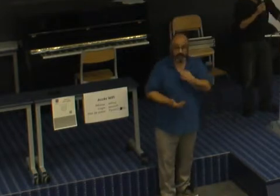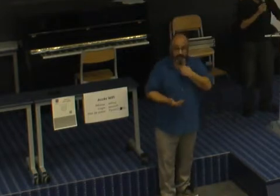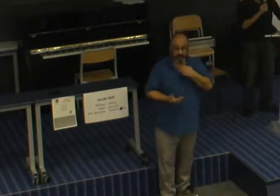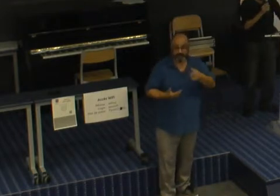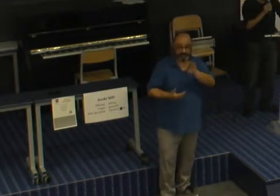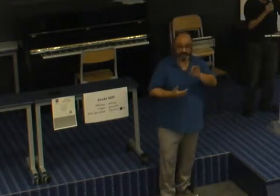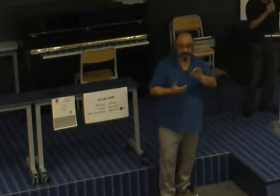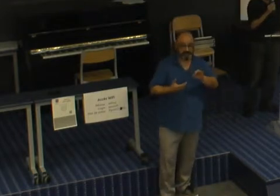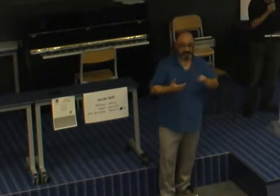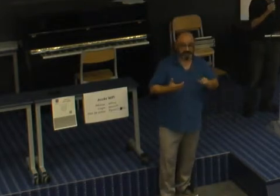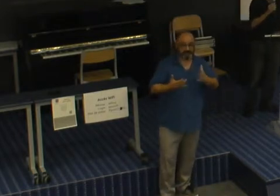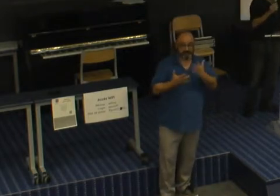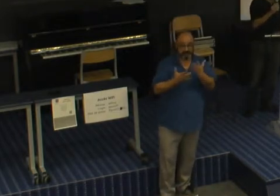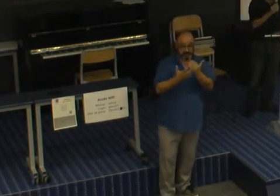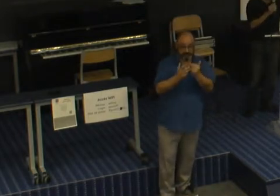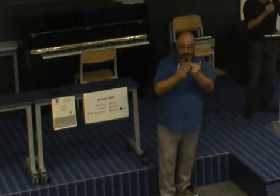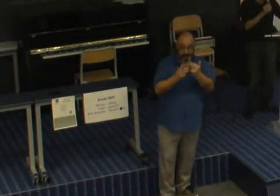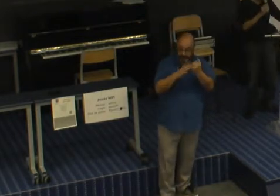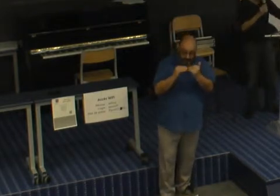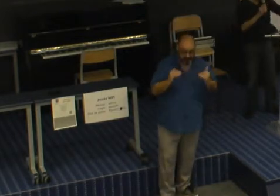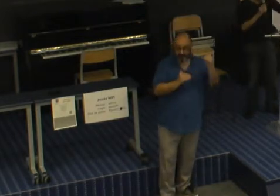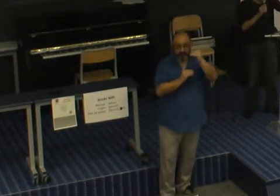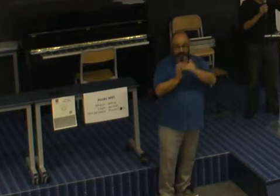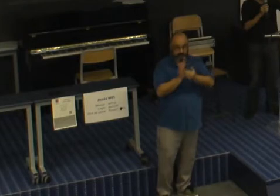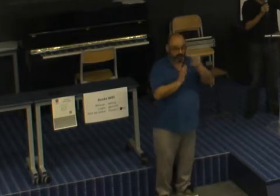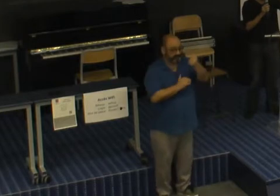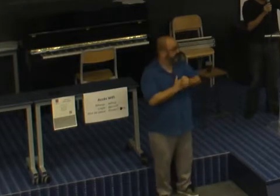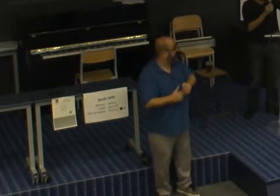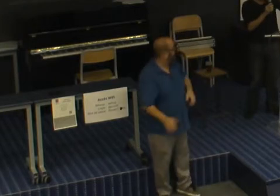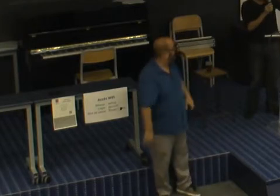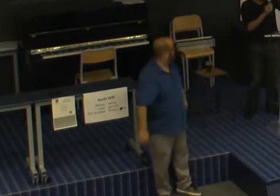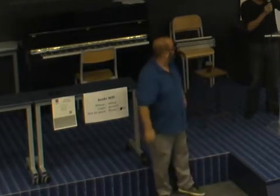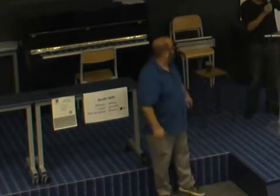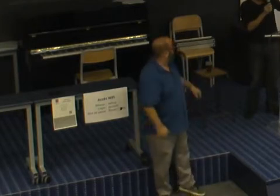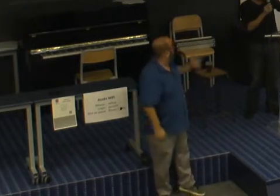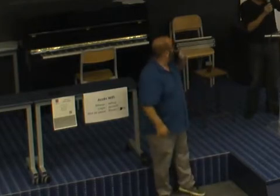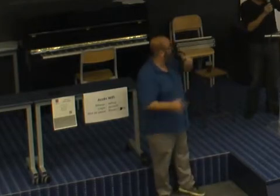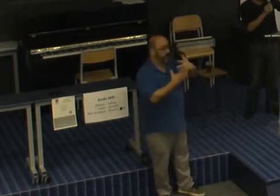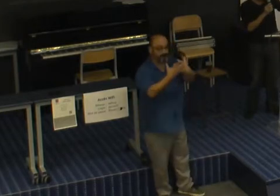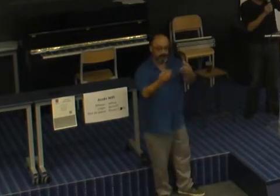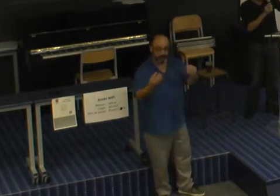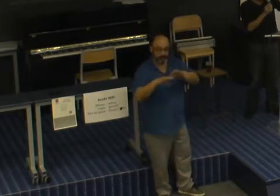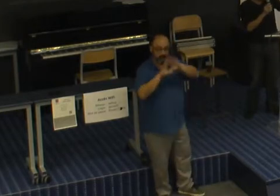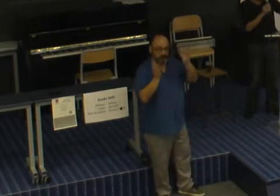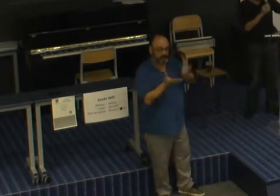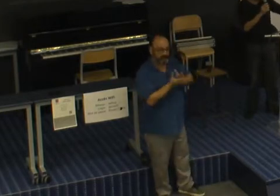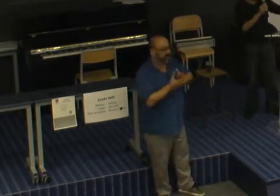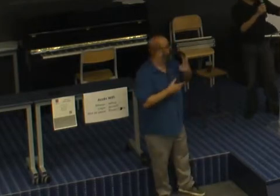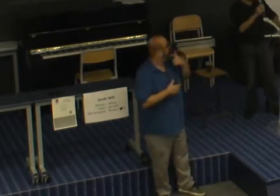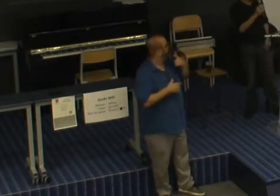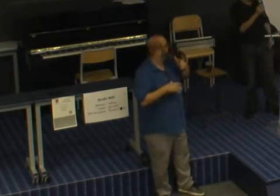plus fortes parce que, comme on le voit déjà, sur la population globale, on a à peu près 10% de chômage.